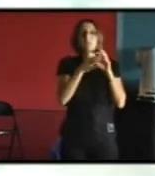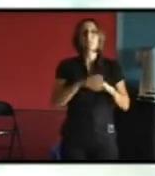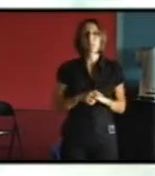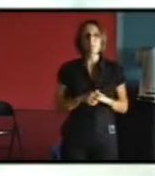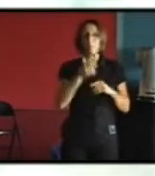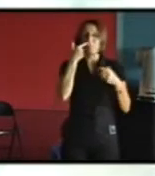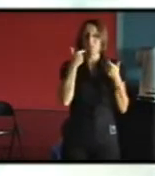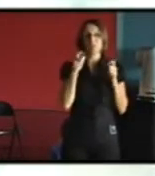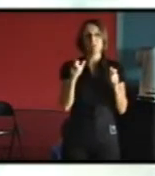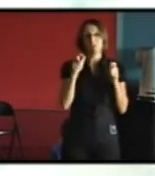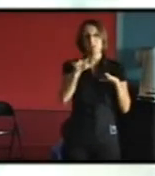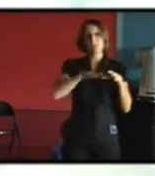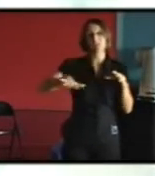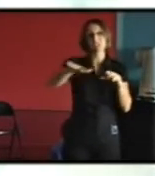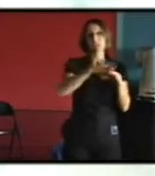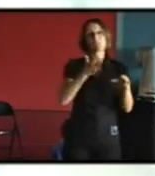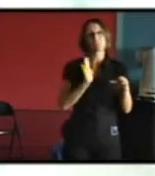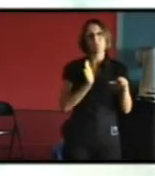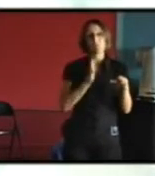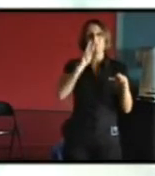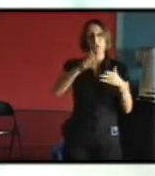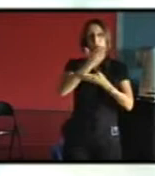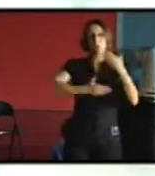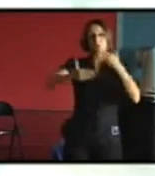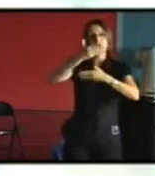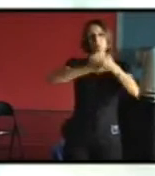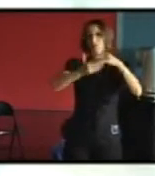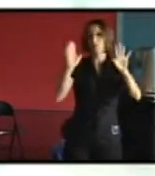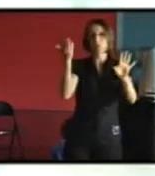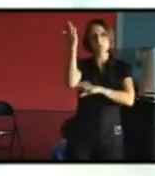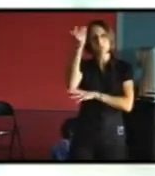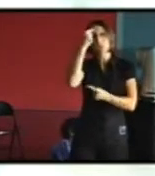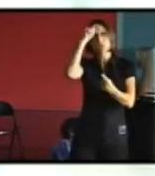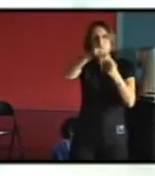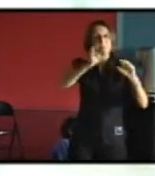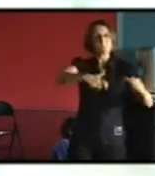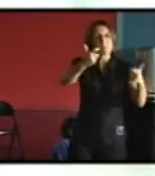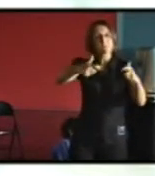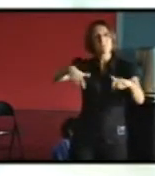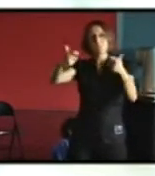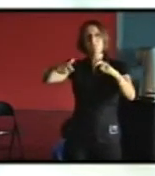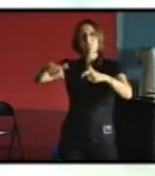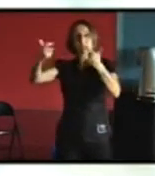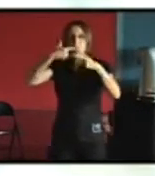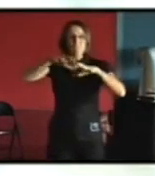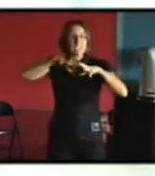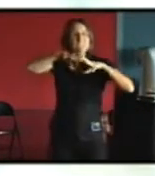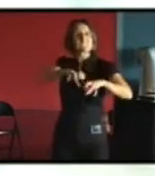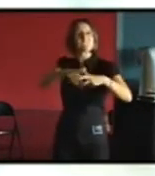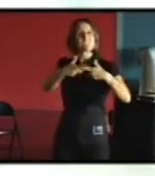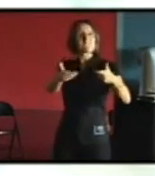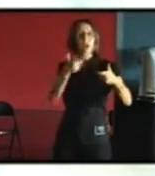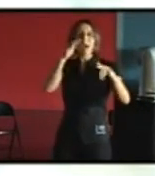la chance à Bordeaux d'avoir une construction extraordinaire en type de bâtiment à inertie c'est ce que vous débloquiez tout à l'heure